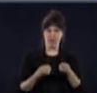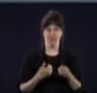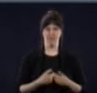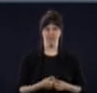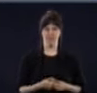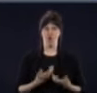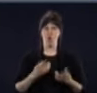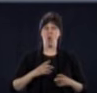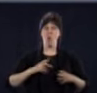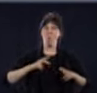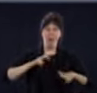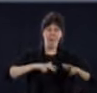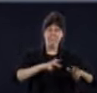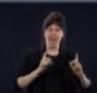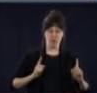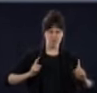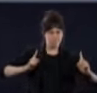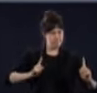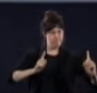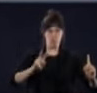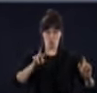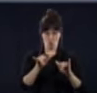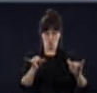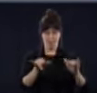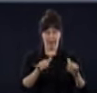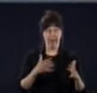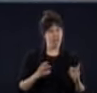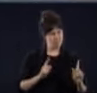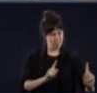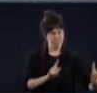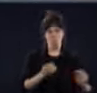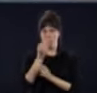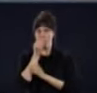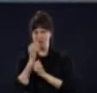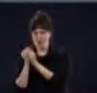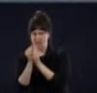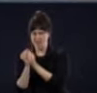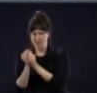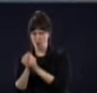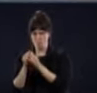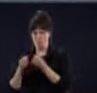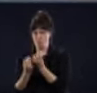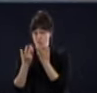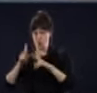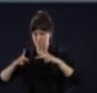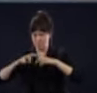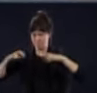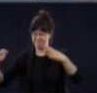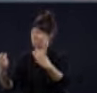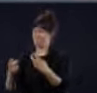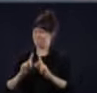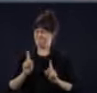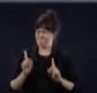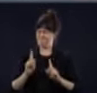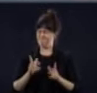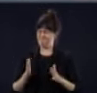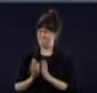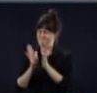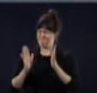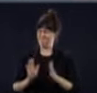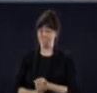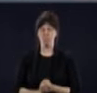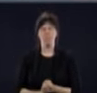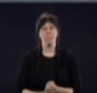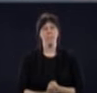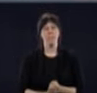côté ou ce n'est pas se parler entre voisins dans la rue. En sous-question? Oui. Mme Guilbeault, plus que le transport de marchandises était déjà permis,